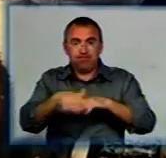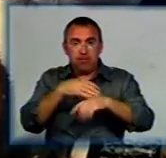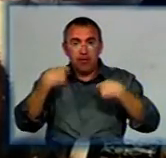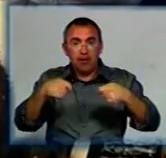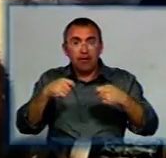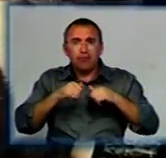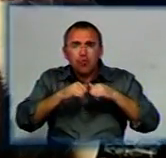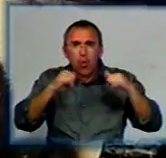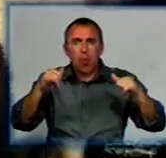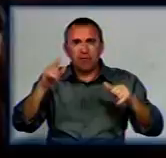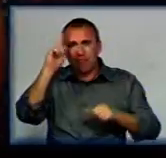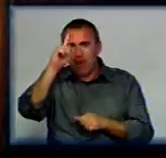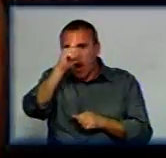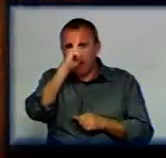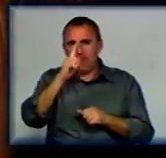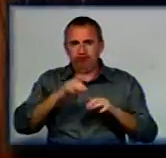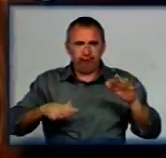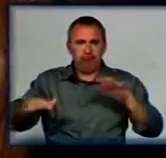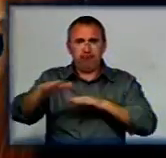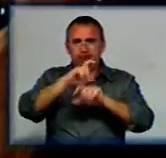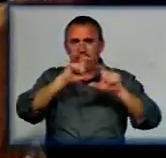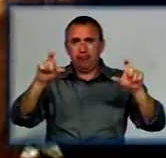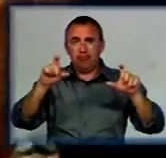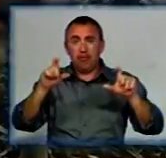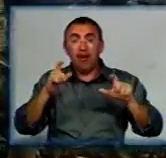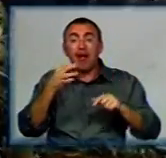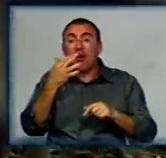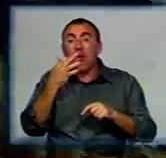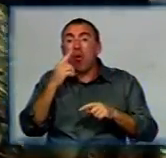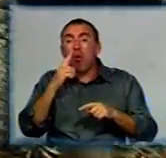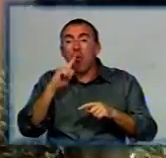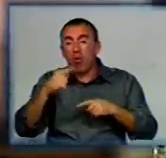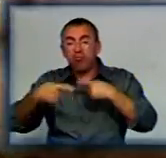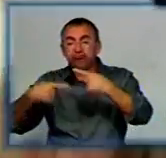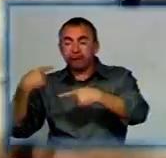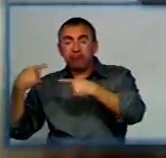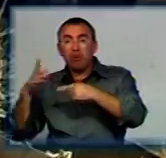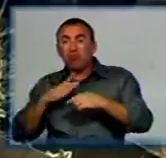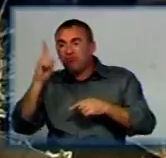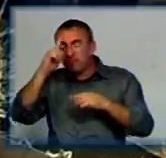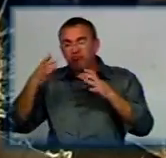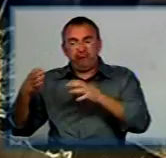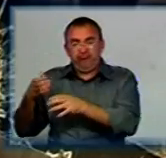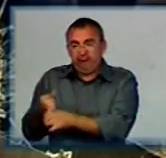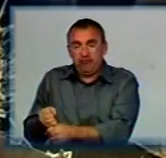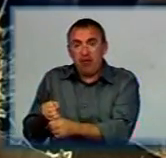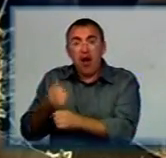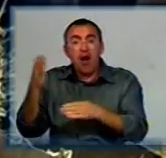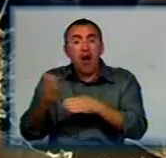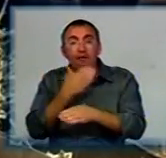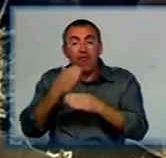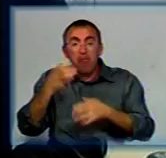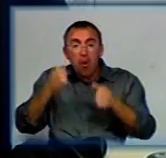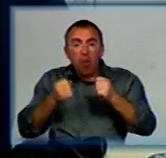розвитку тваринницької галузі, впевнений очільник області. Бо останні декілька років поголів'я великої рогатої худоби зменшувалося, а виробництво молока